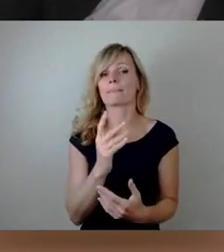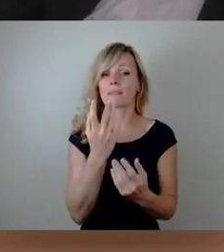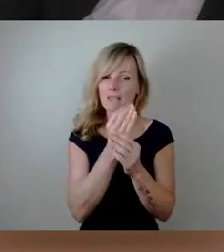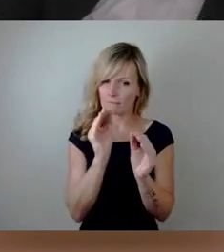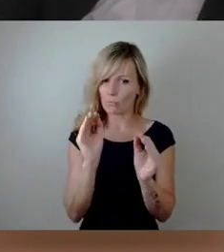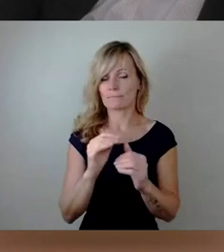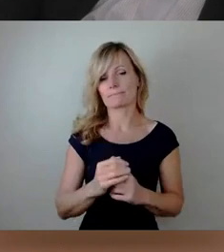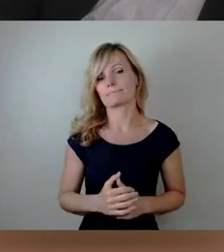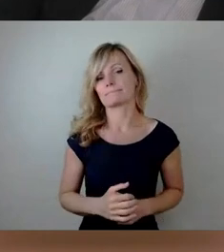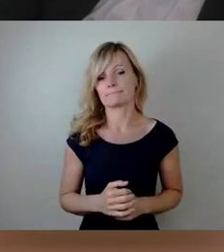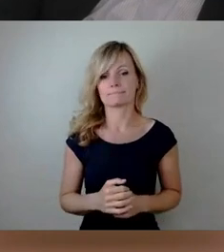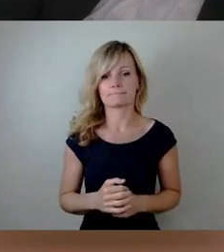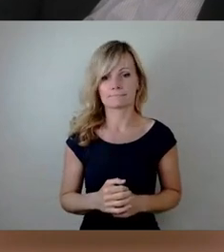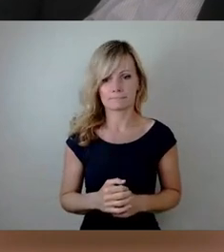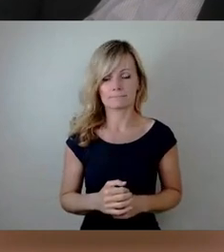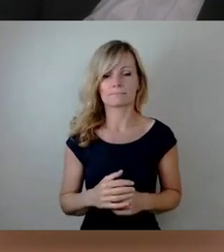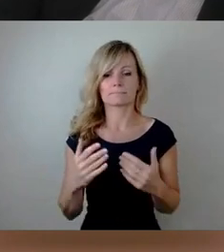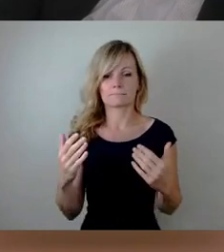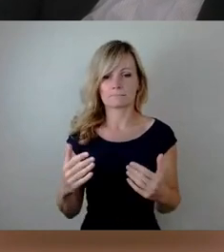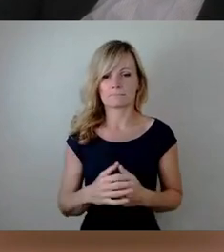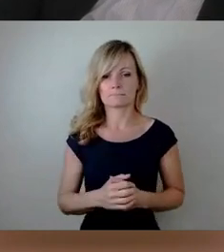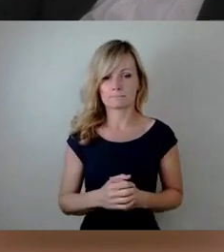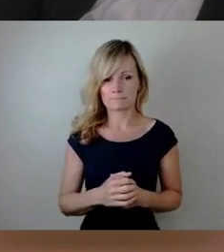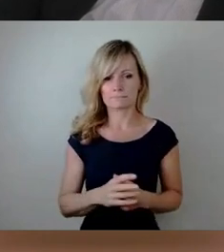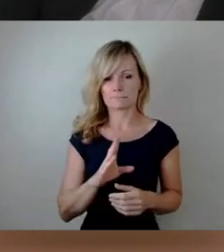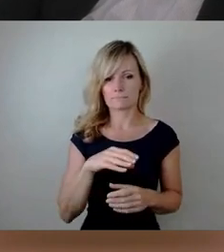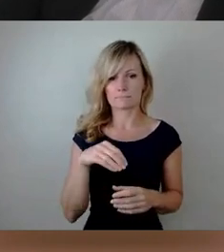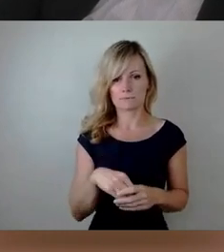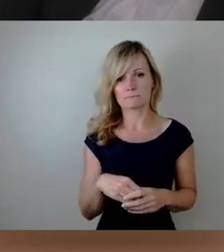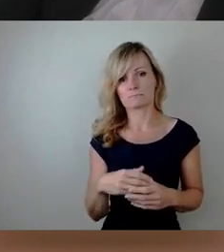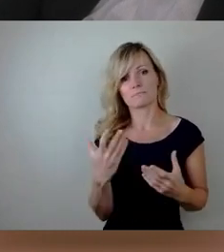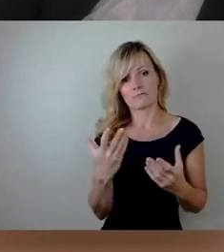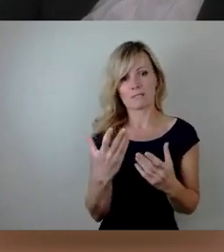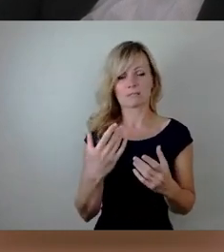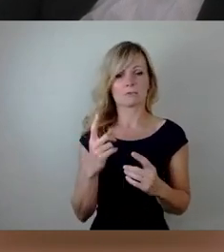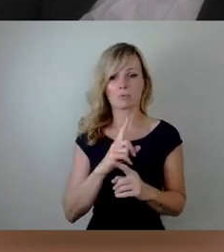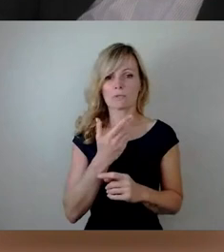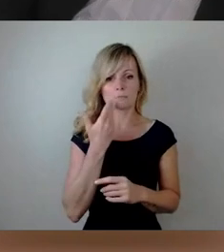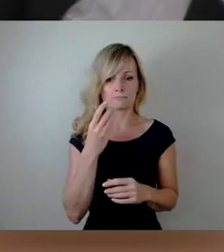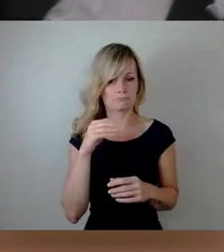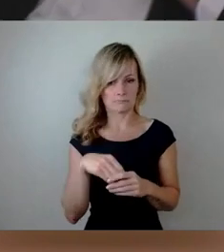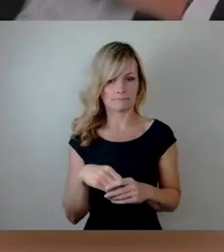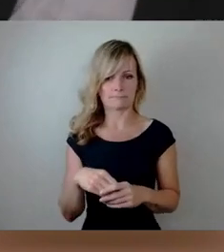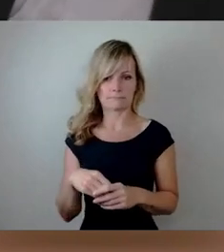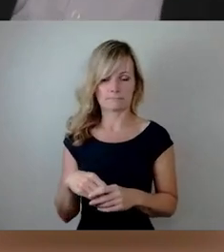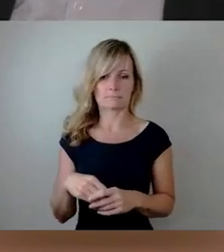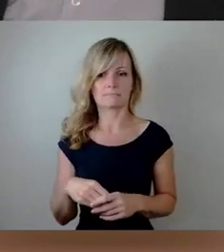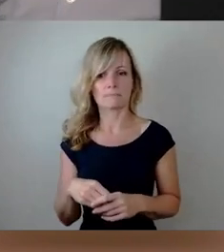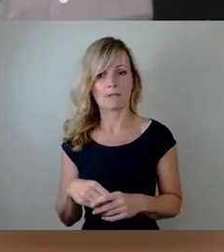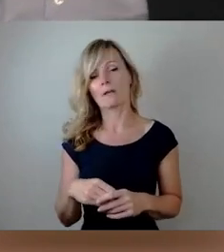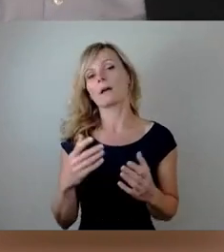geben, zu dem, was dann enthalten und auch nicht enthalten ist. Um jetzt einen kleinen Vorkast zu machen,